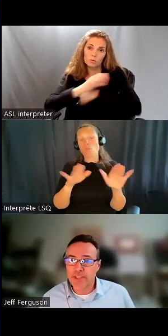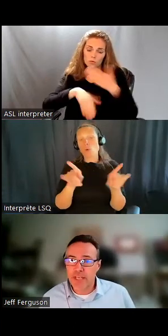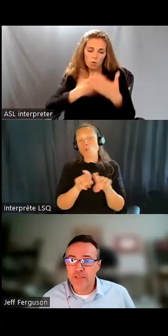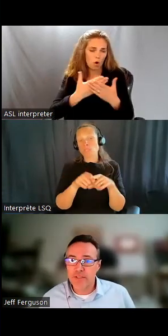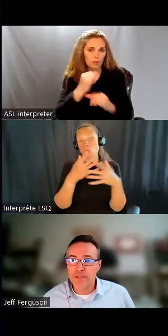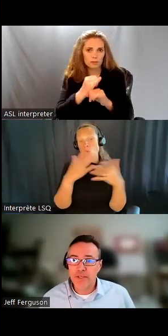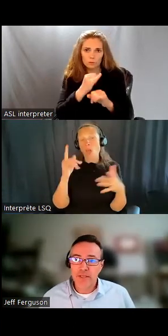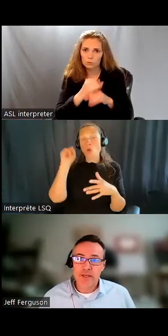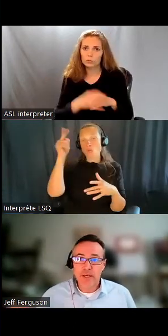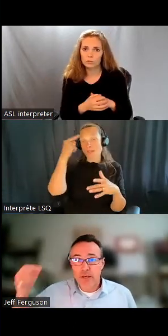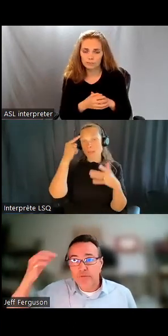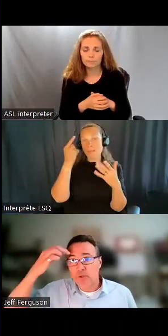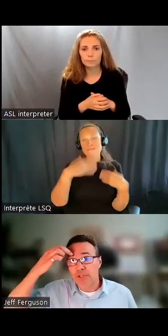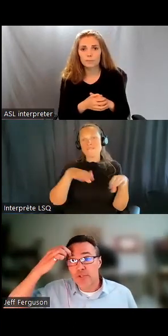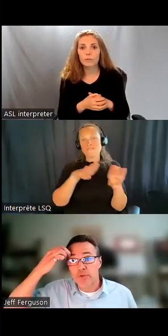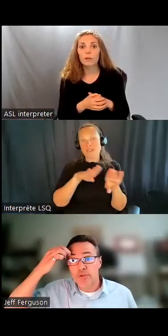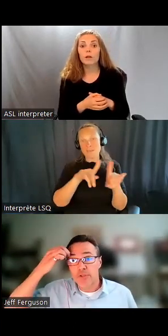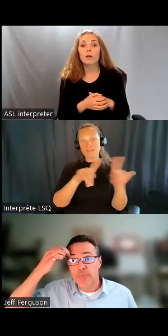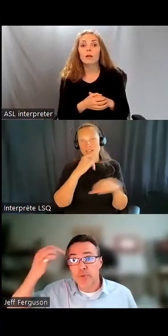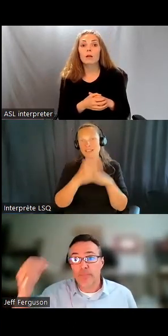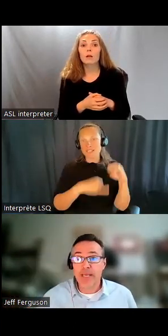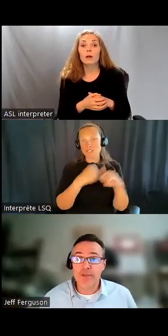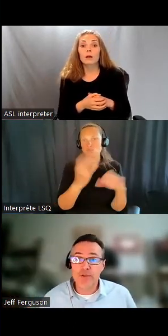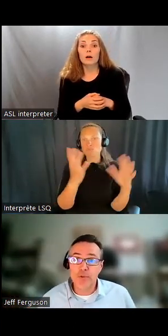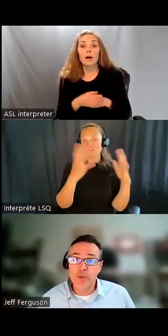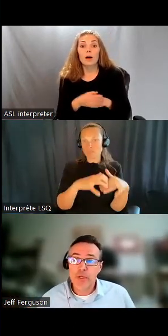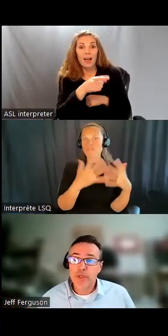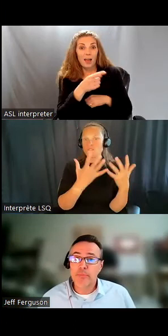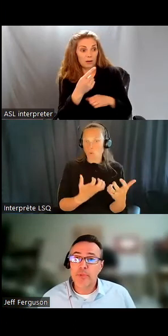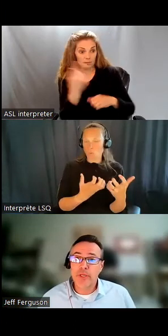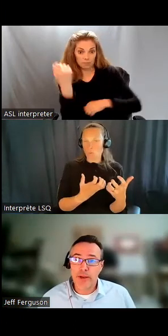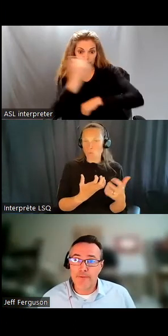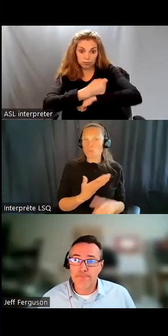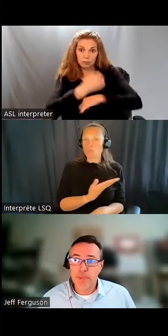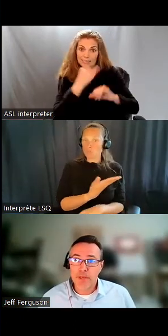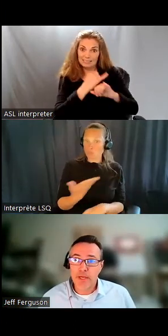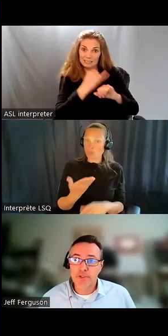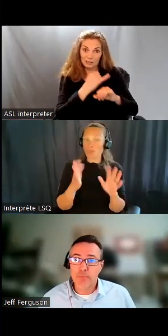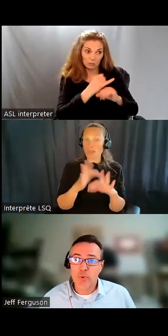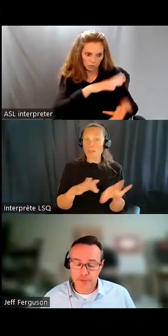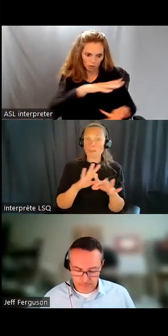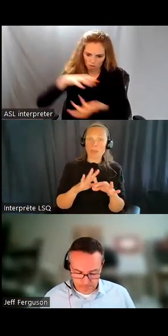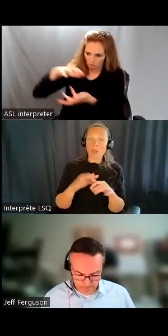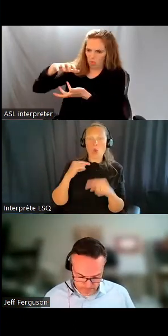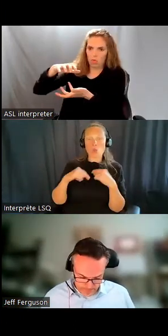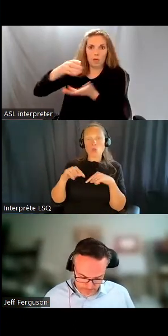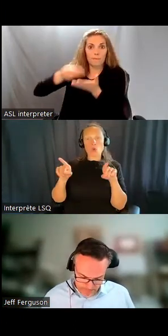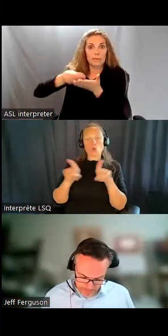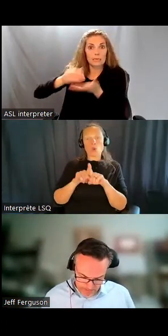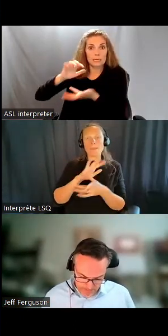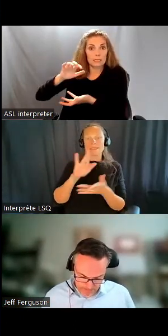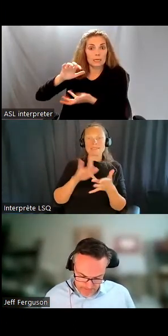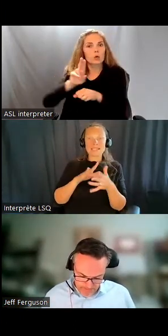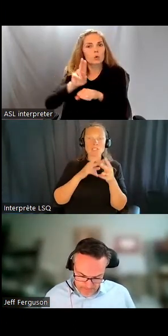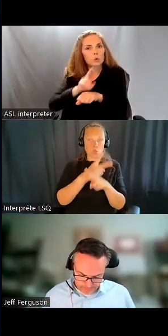ces institutions